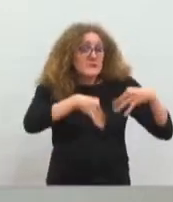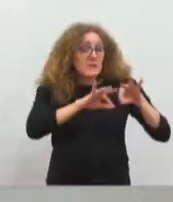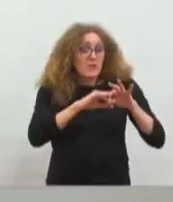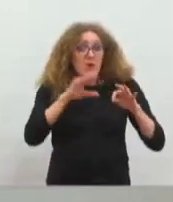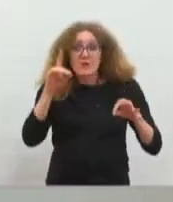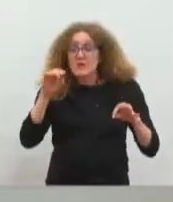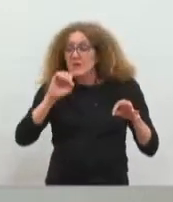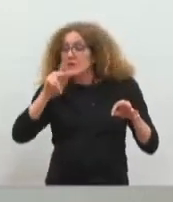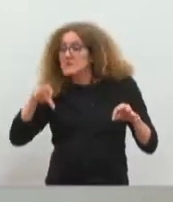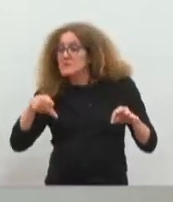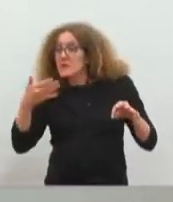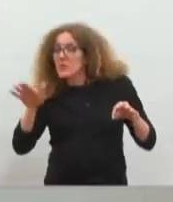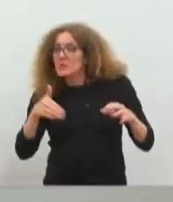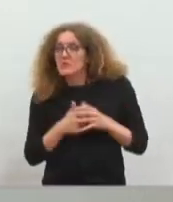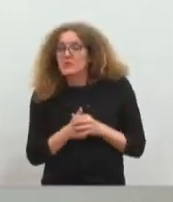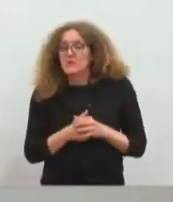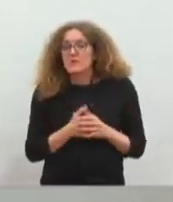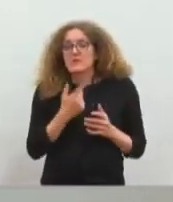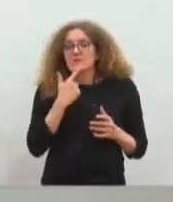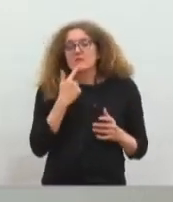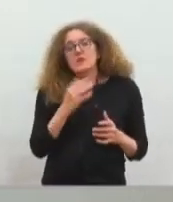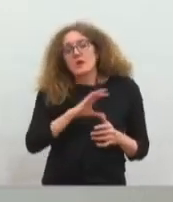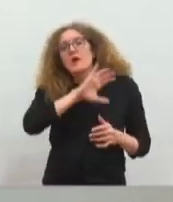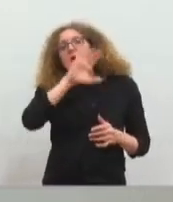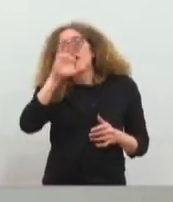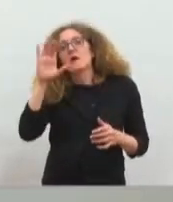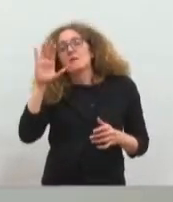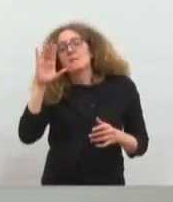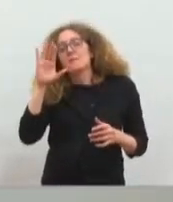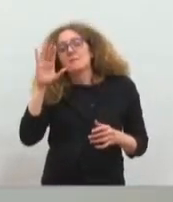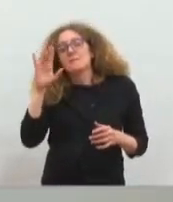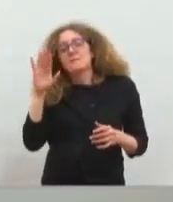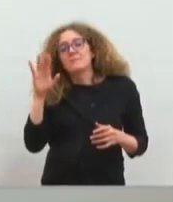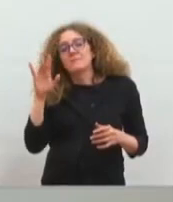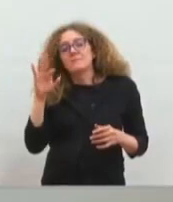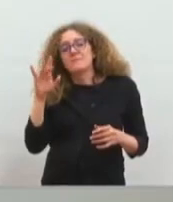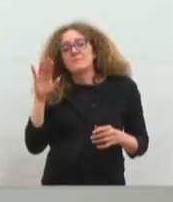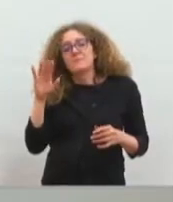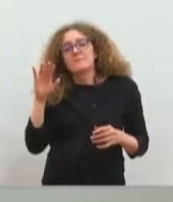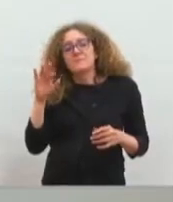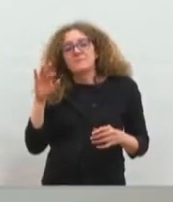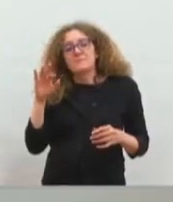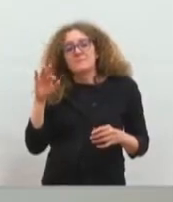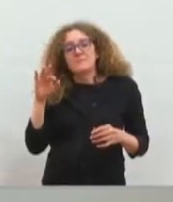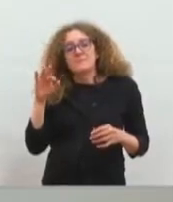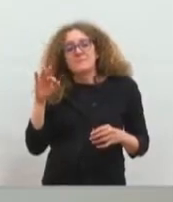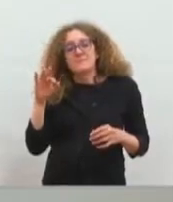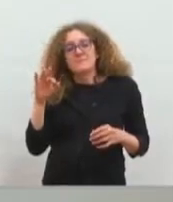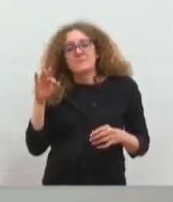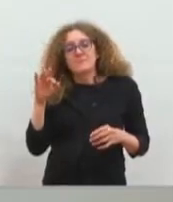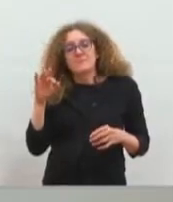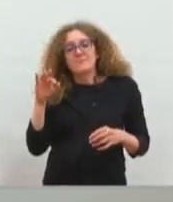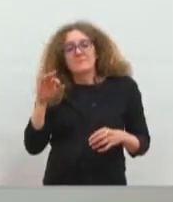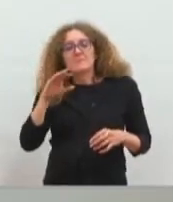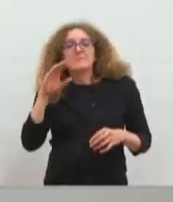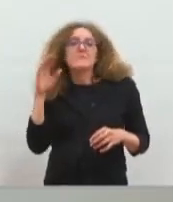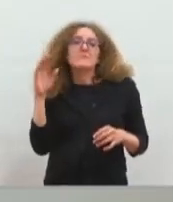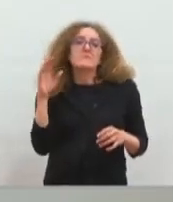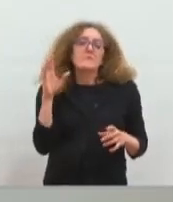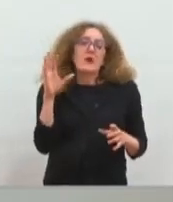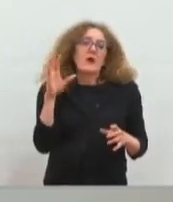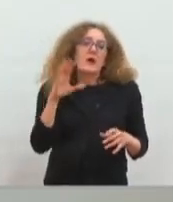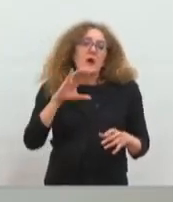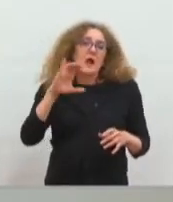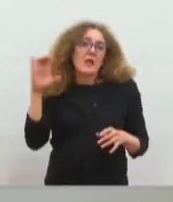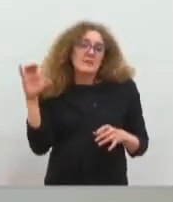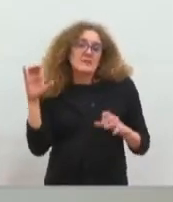régie sur la partie est et ouest où le passage par un délégataire n'a pas laissé de bons souvenirs et où beaucoup